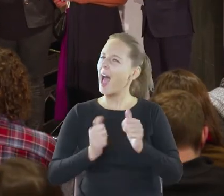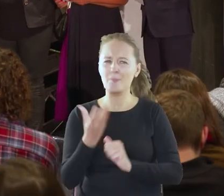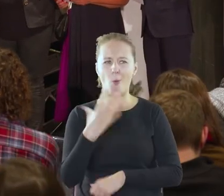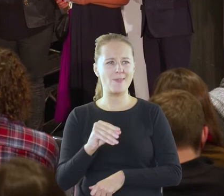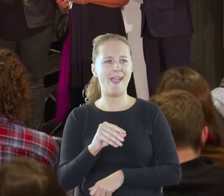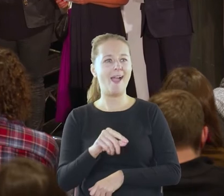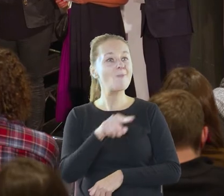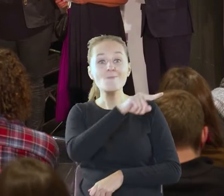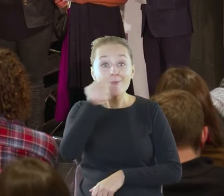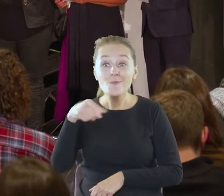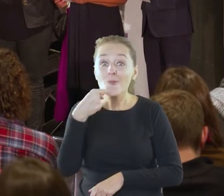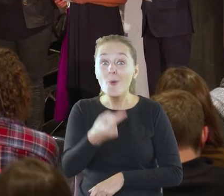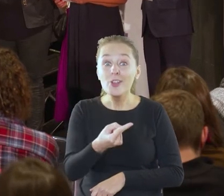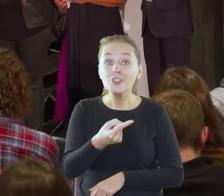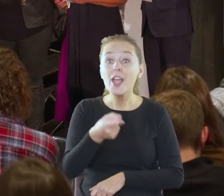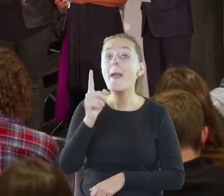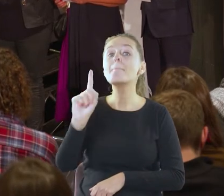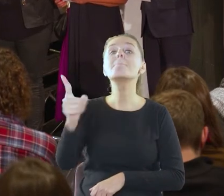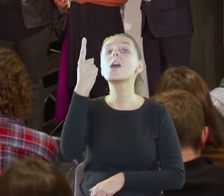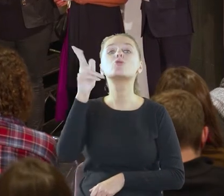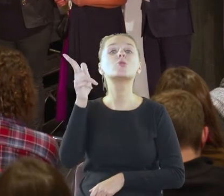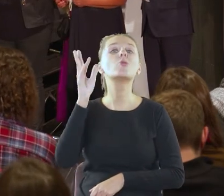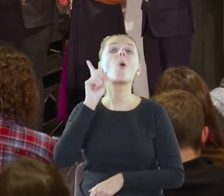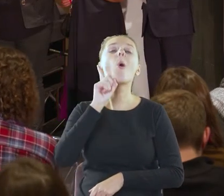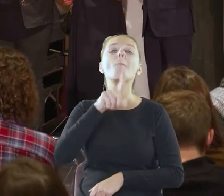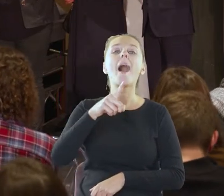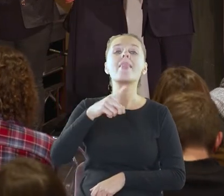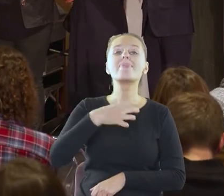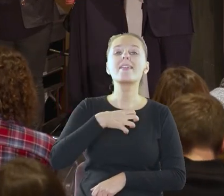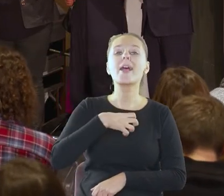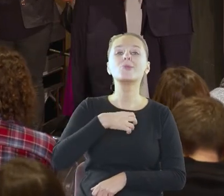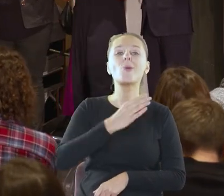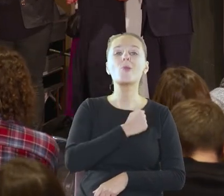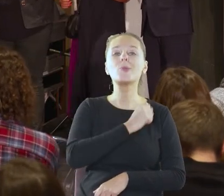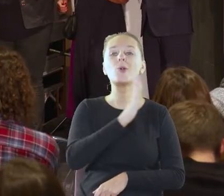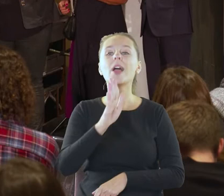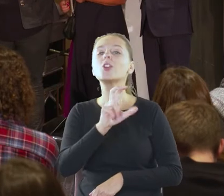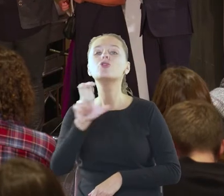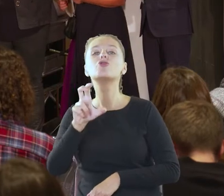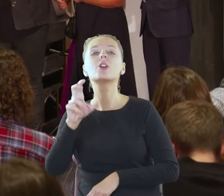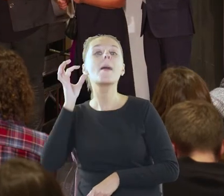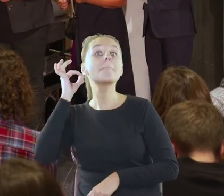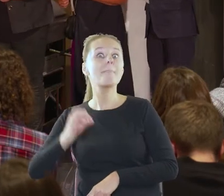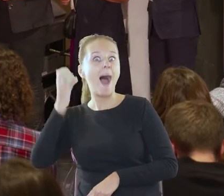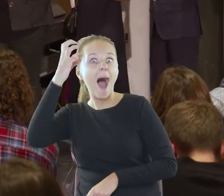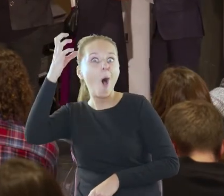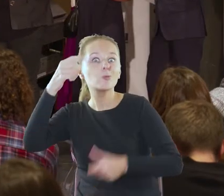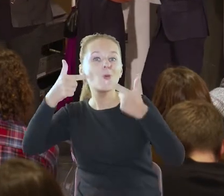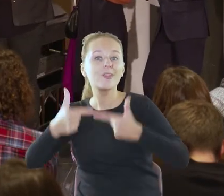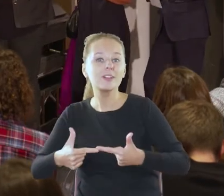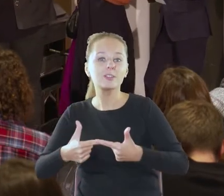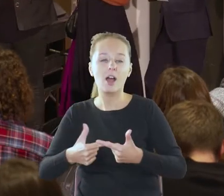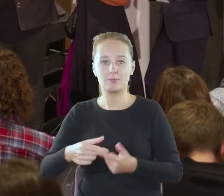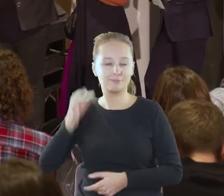Państwo powiedzą. Czy pierwszy przeczyta pan dyrektor biblioteki, czy pani autorka? Pani autorka, oczywiście.